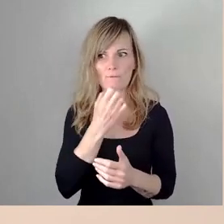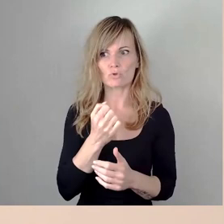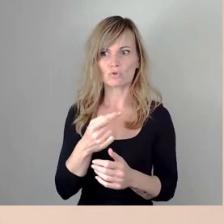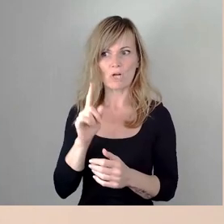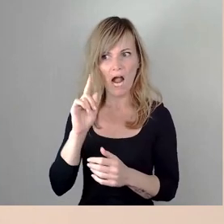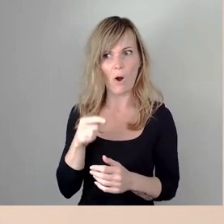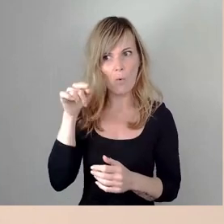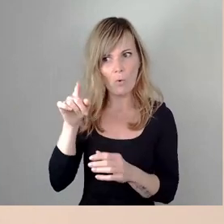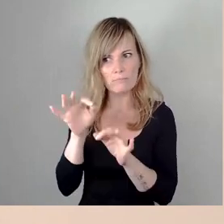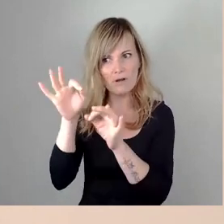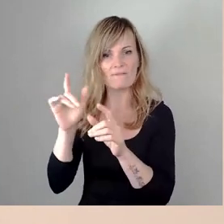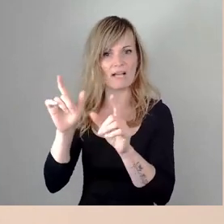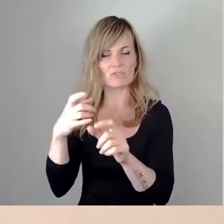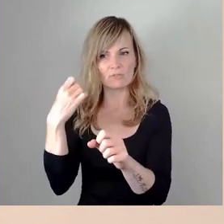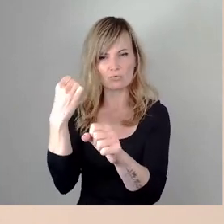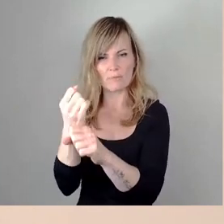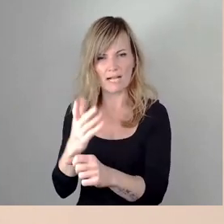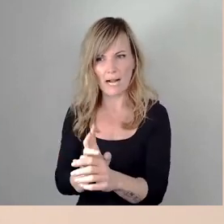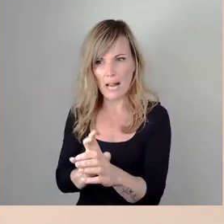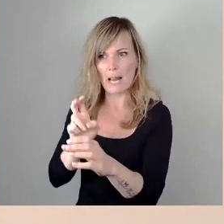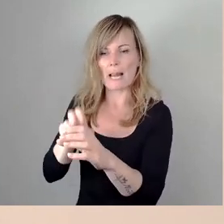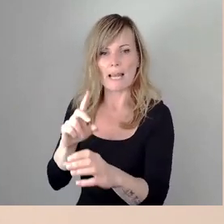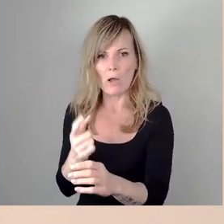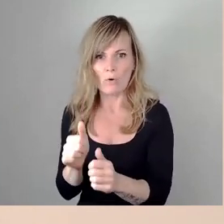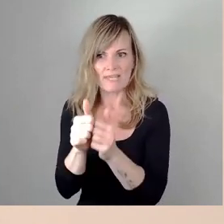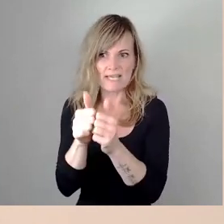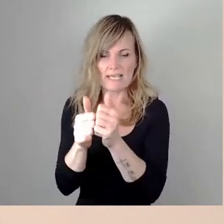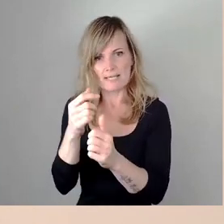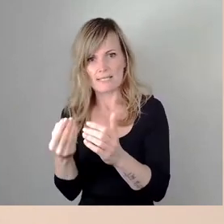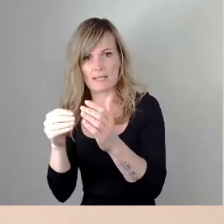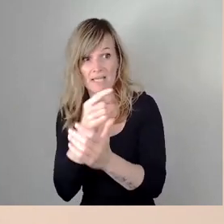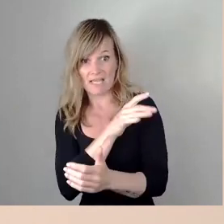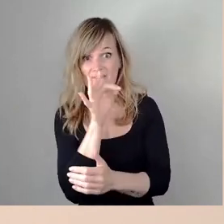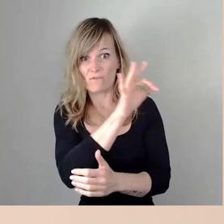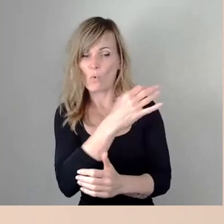dort sozusagen einzusteigen wir haben ja auch bewusst nicht irgendwie